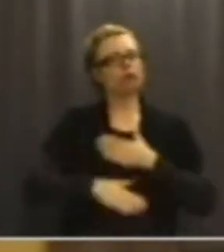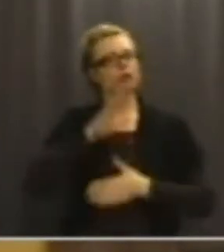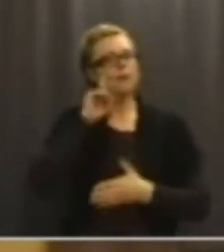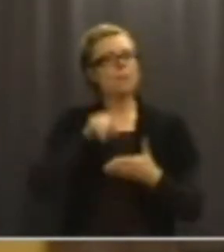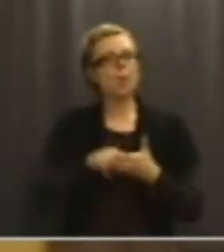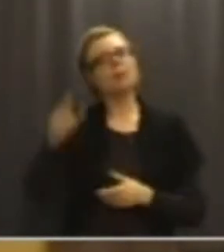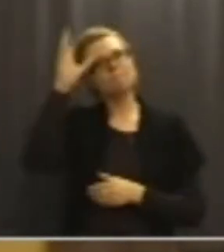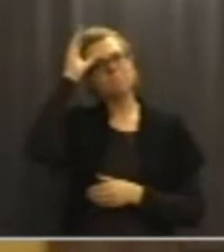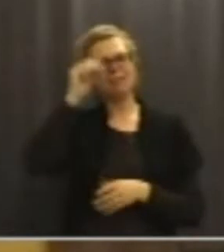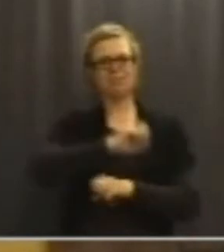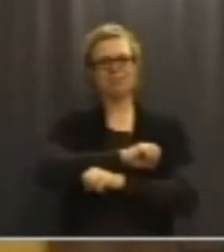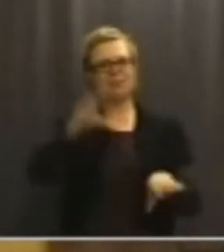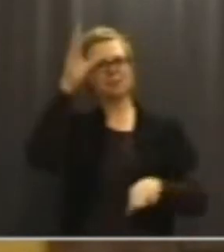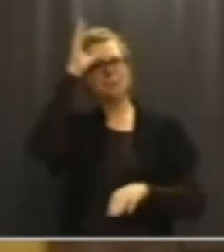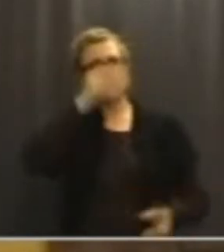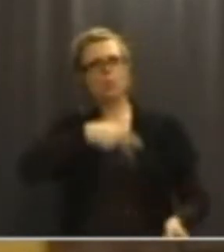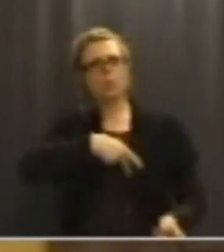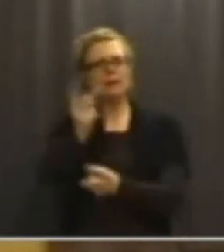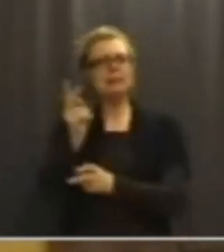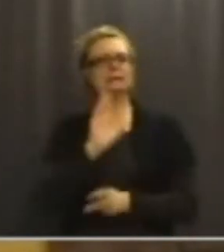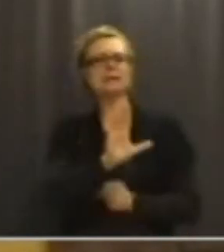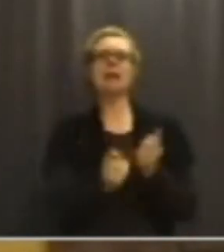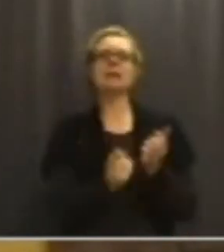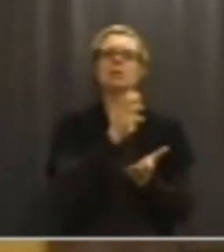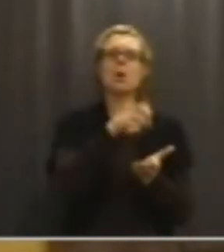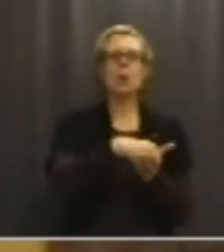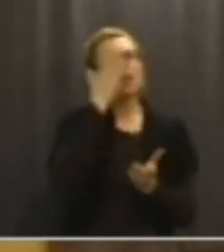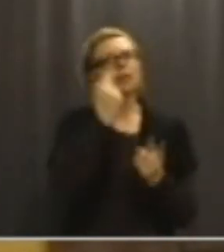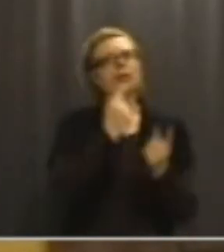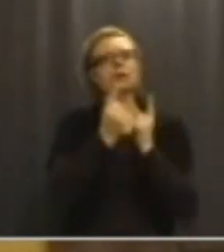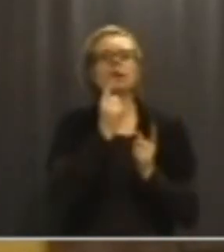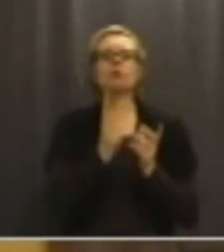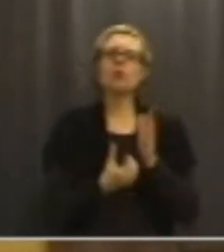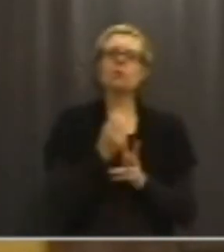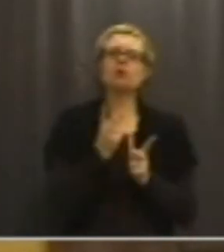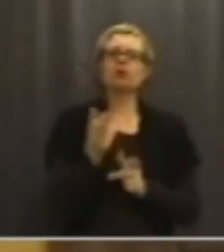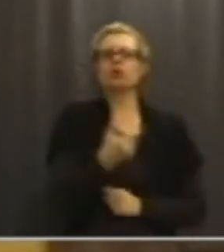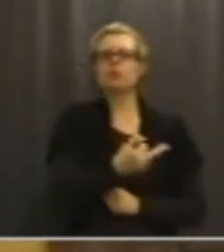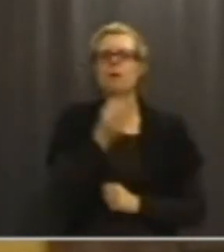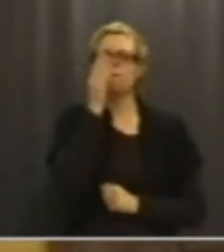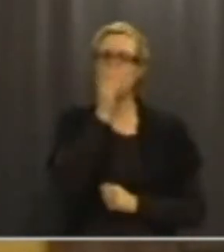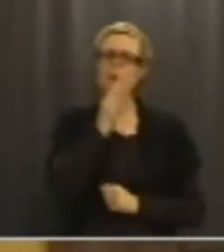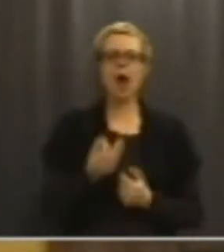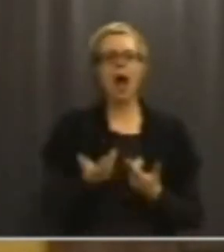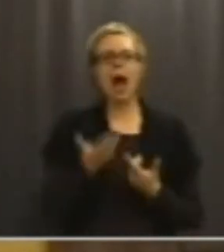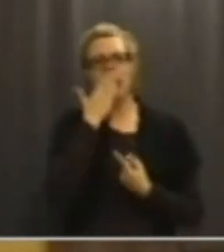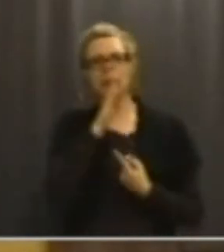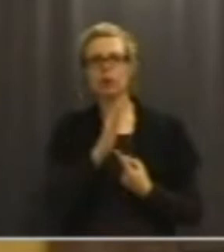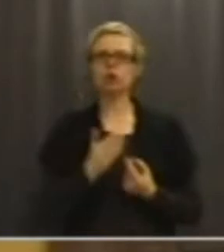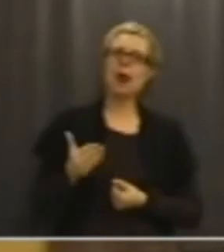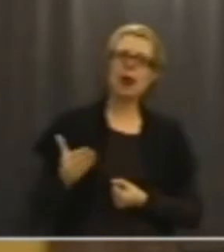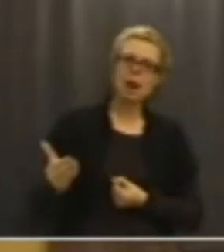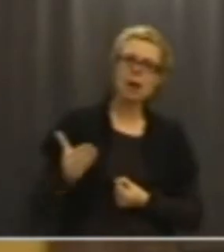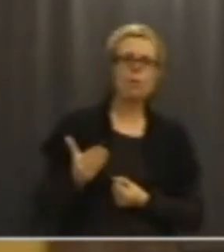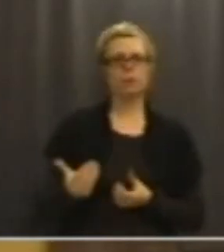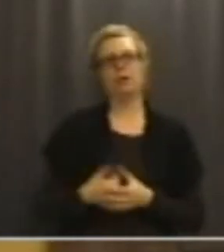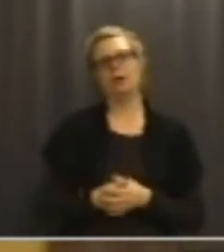män i allmänhet i sina sammanhang skulle diskutera sådana här frågor om attityder och relationer.